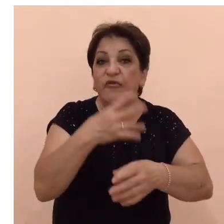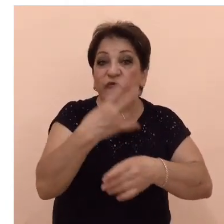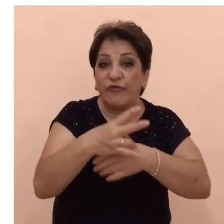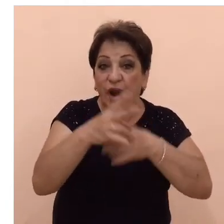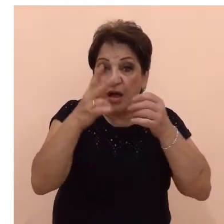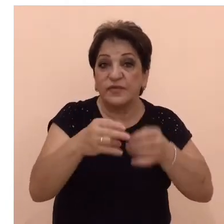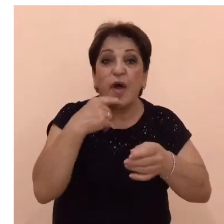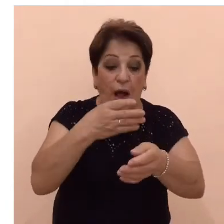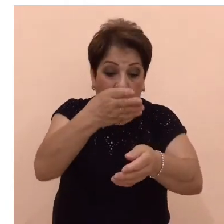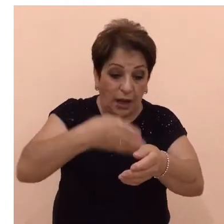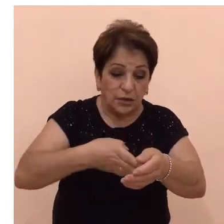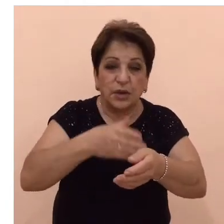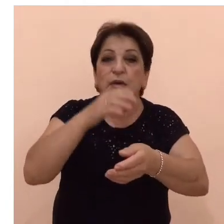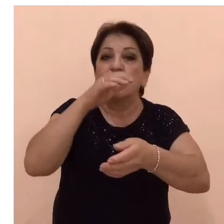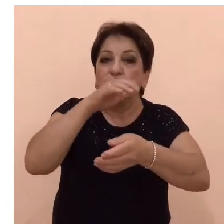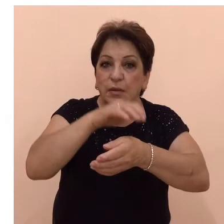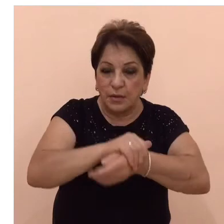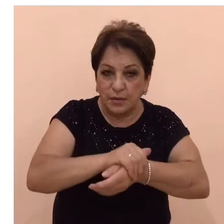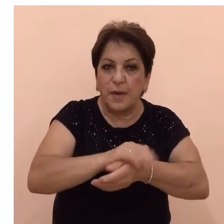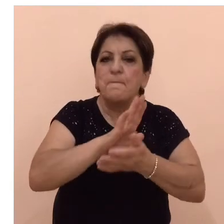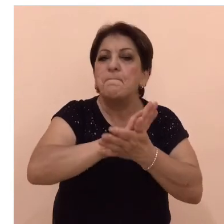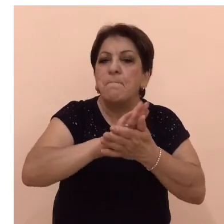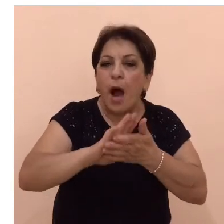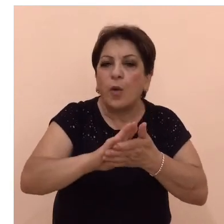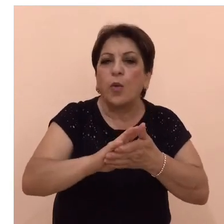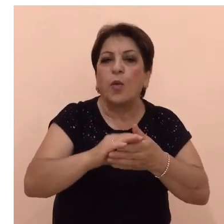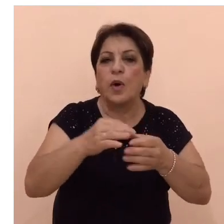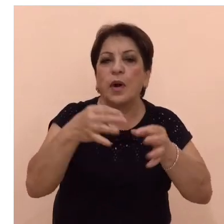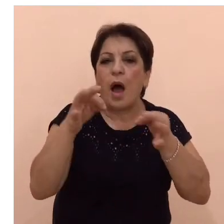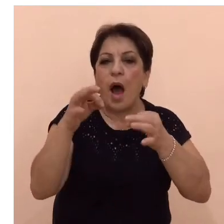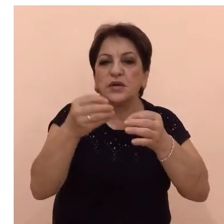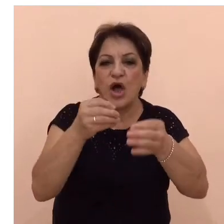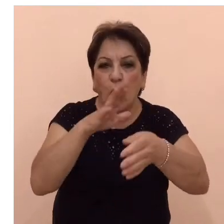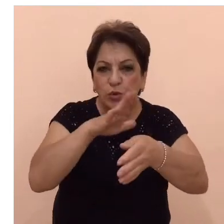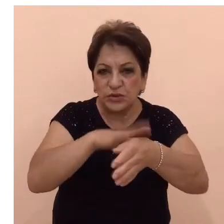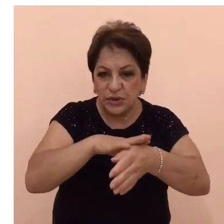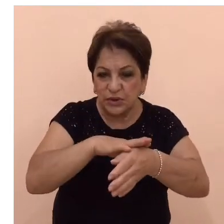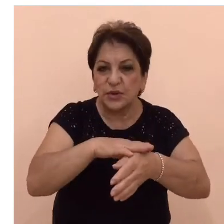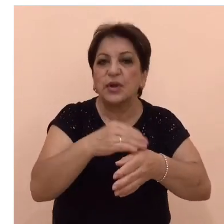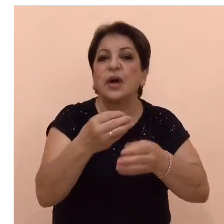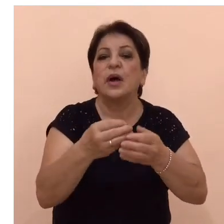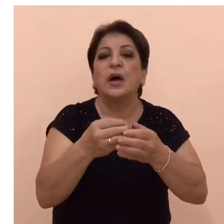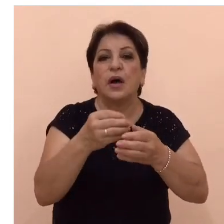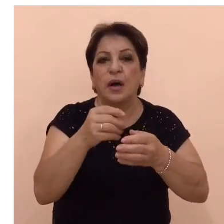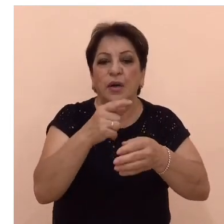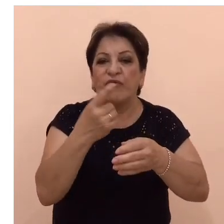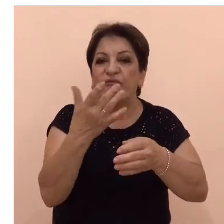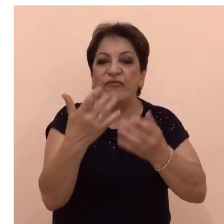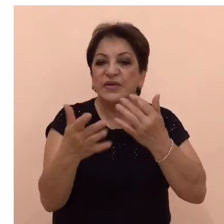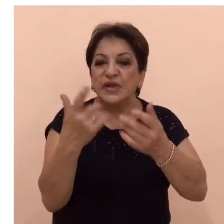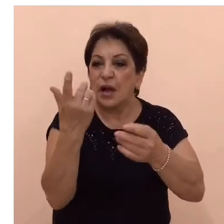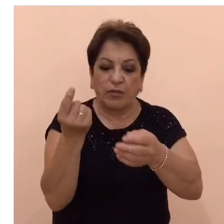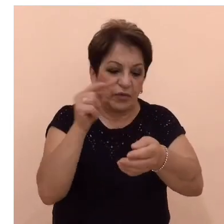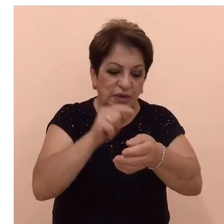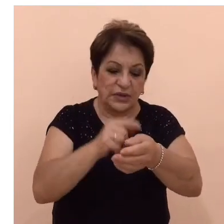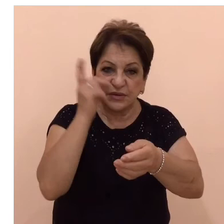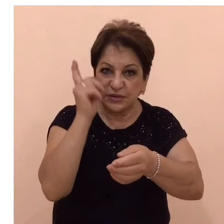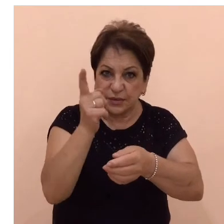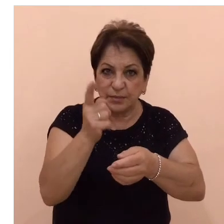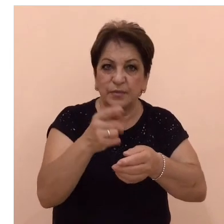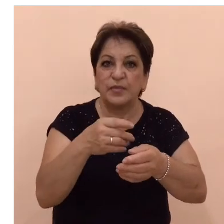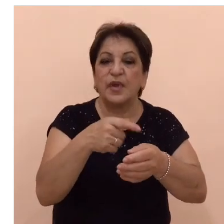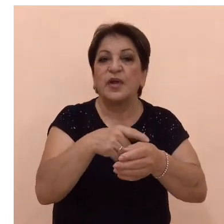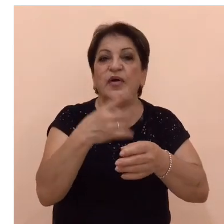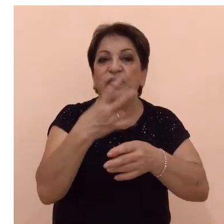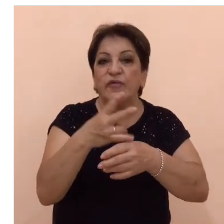մակերեսի վիրադնել մանրեազերծ, անձերոցիկ և սեղմել, խուսապել վերքին անմիջապես դիպչելուց։ Վնասված